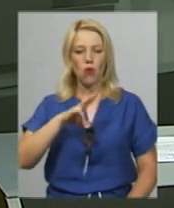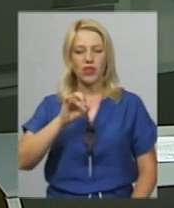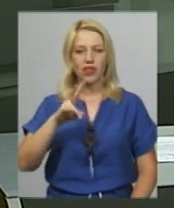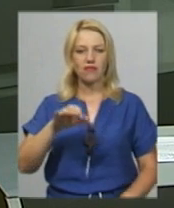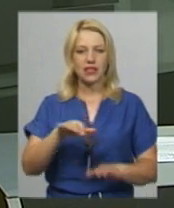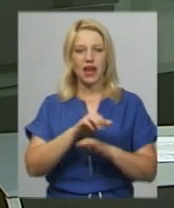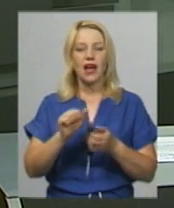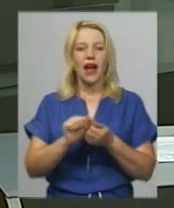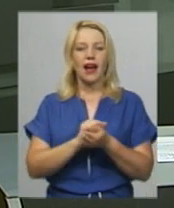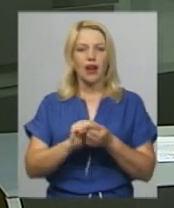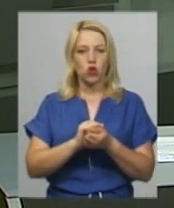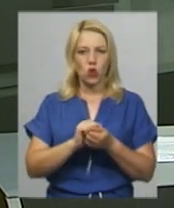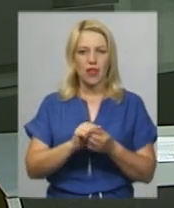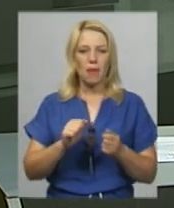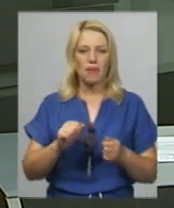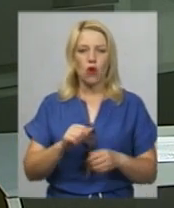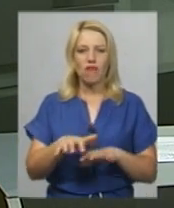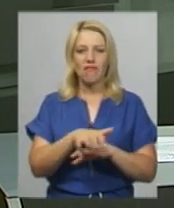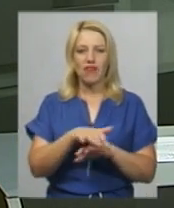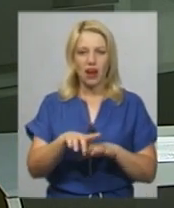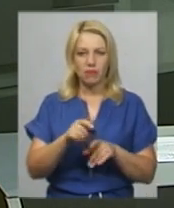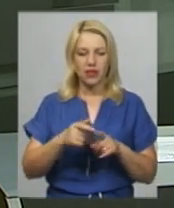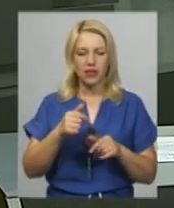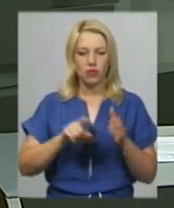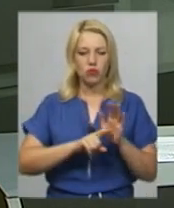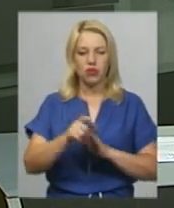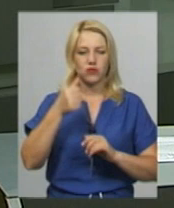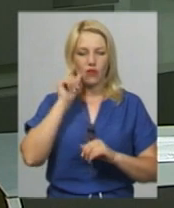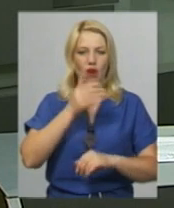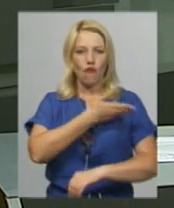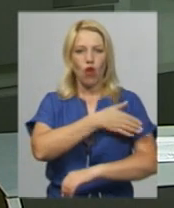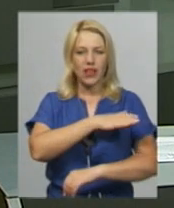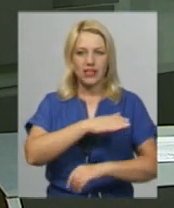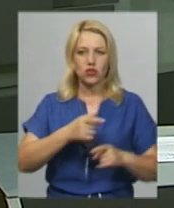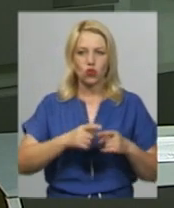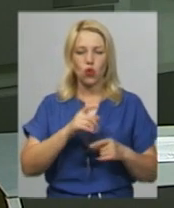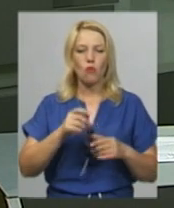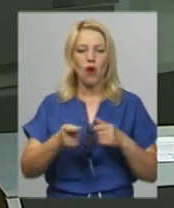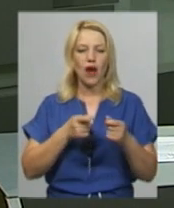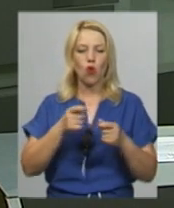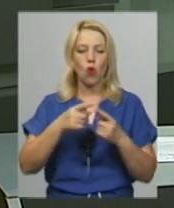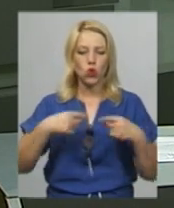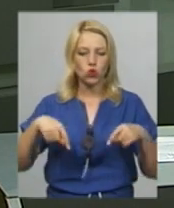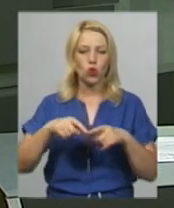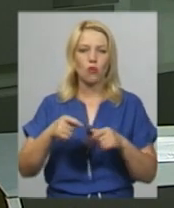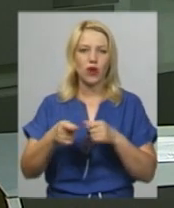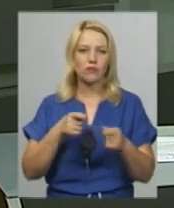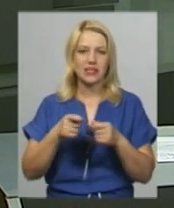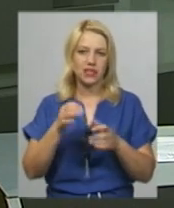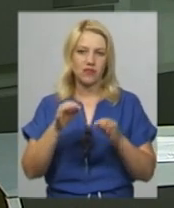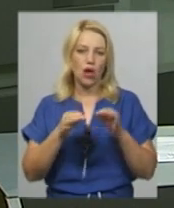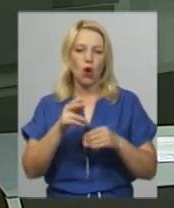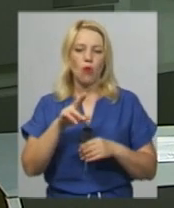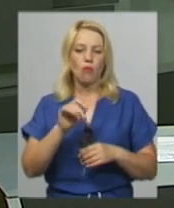картонно-паперова фабрика Україна» розпочався учора у Волинському окружному адміністративному суді. Позивач просить у суду